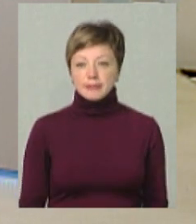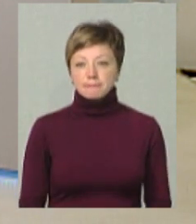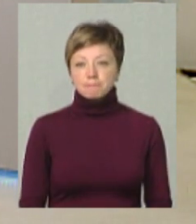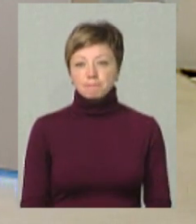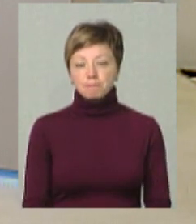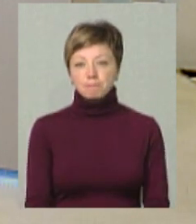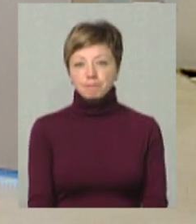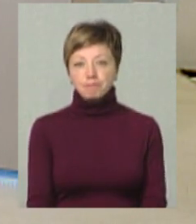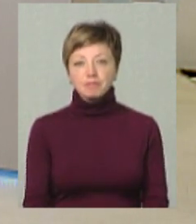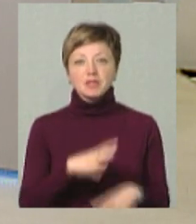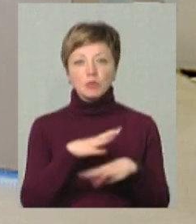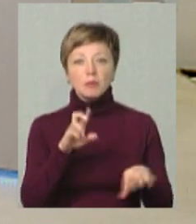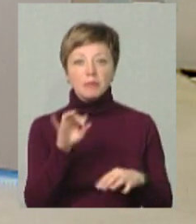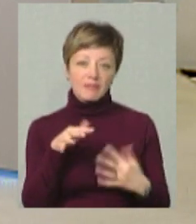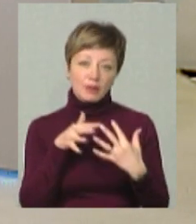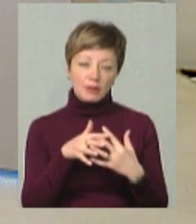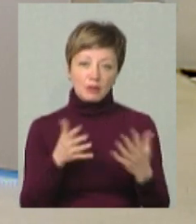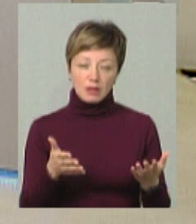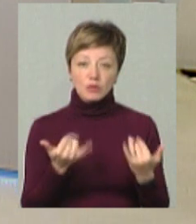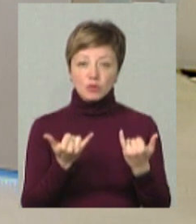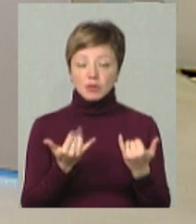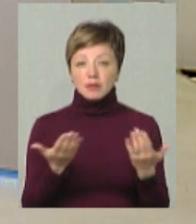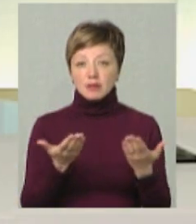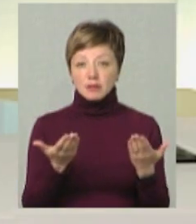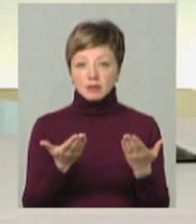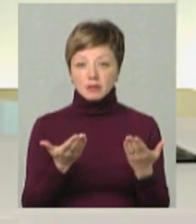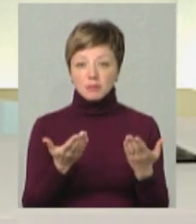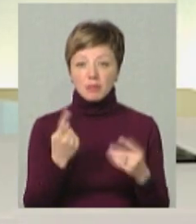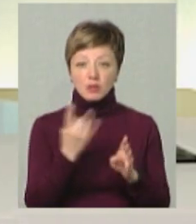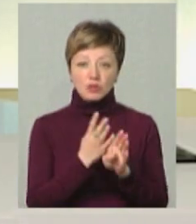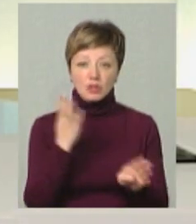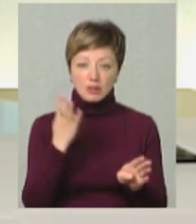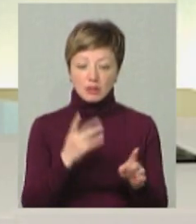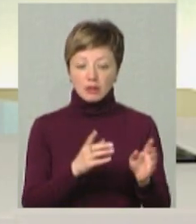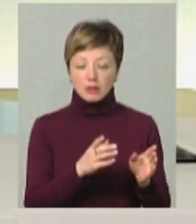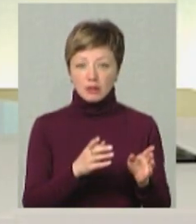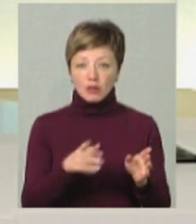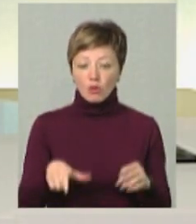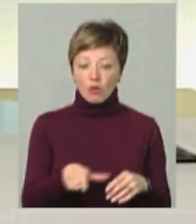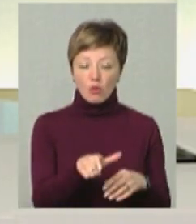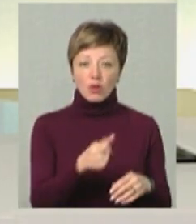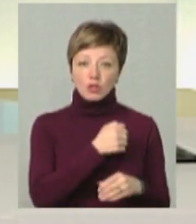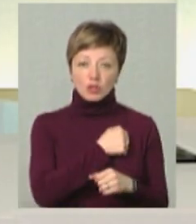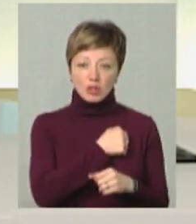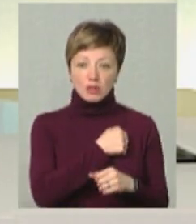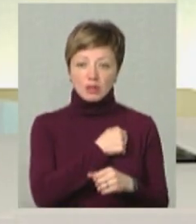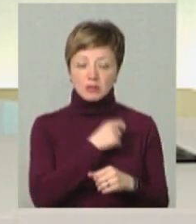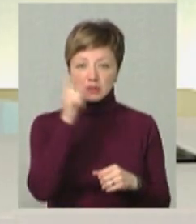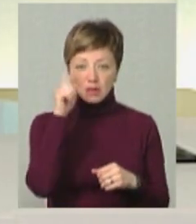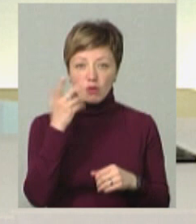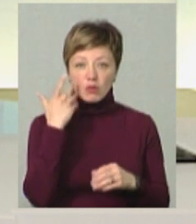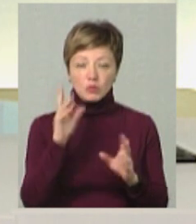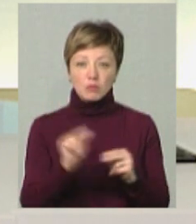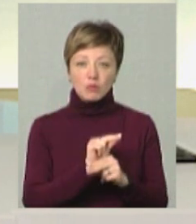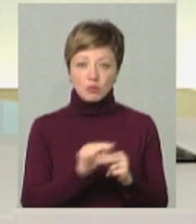бути би, якщо в нас не було цих подій, які є на сьогоднішній день. Відповідно, десь ми підтягуємо, в першу чергу, ті ділянки, які, на жаль, не знаємо, коли